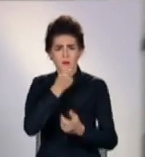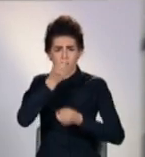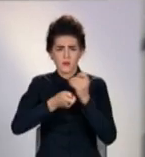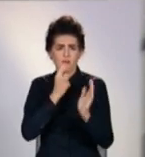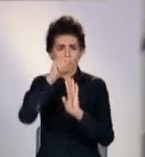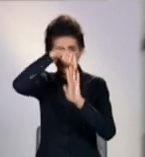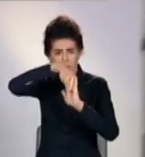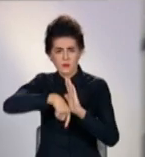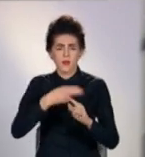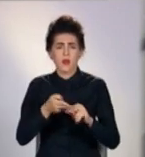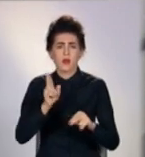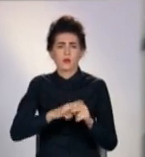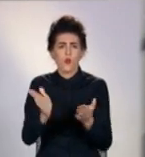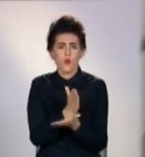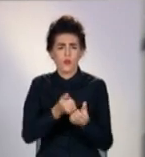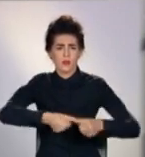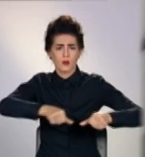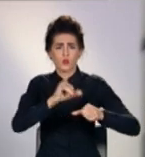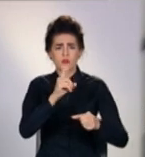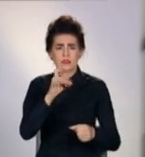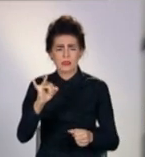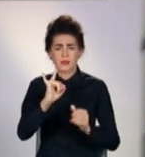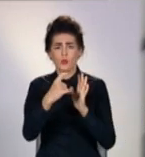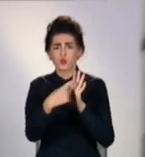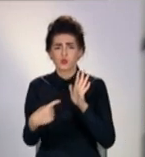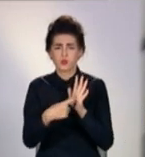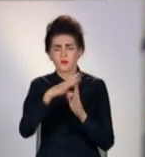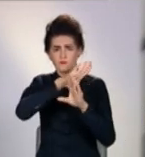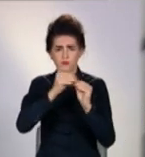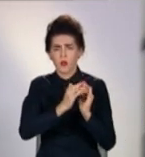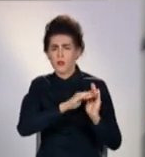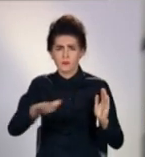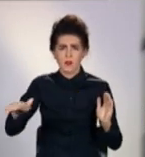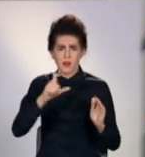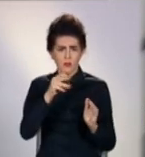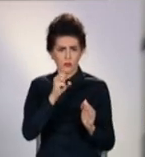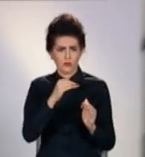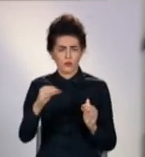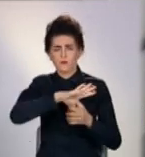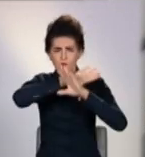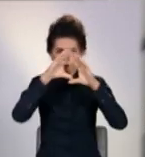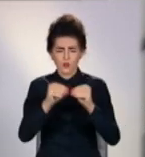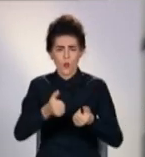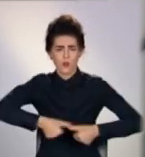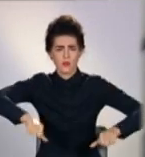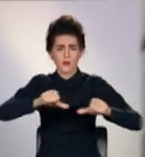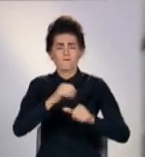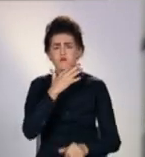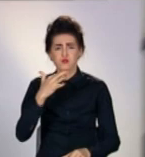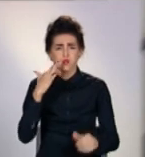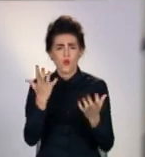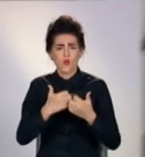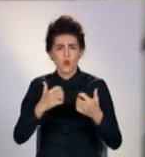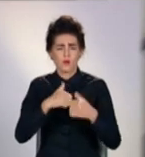відділення, відділення УЗІ і цілий етаж, консультативне відділення, якому дуже велике кількість